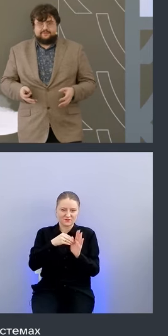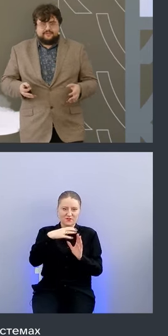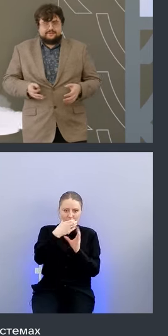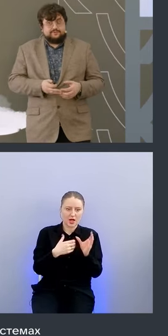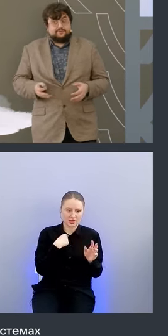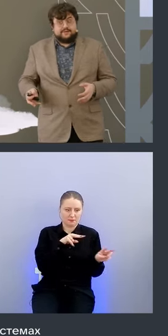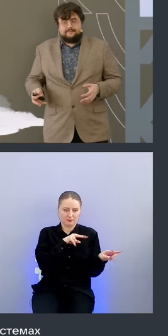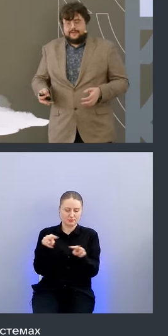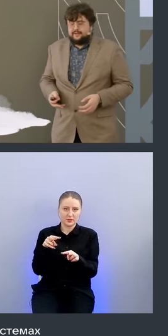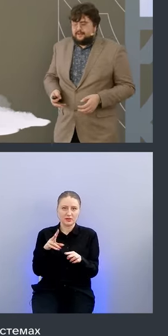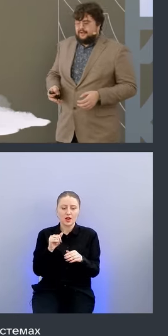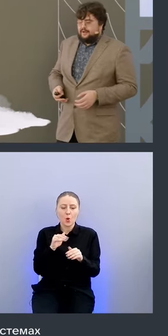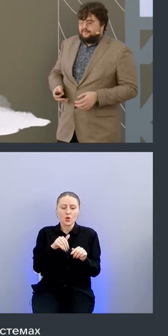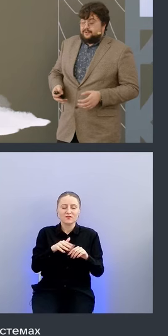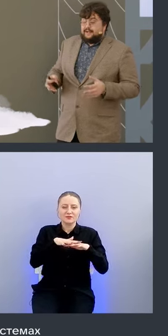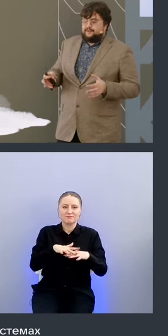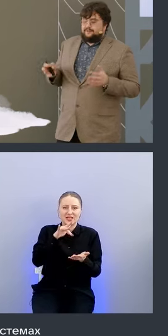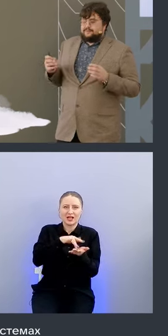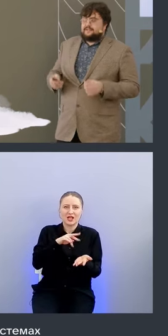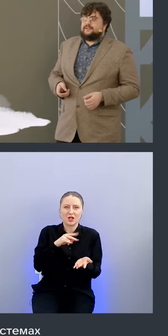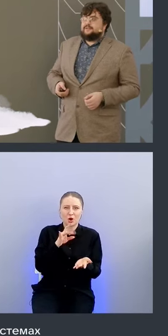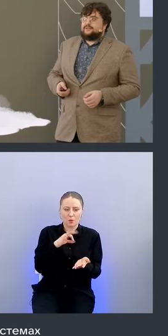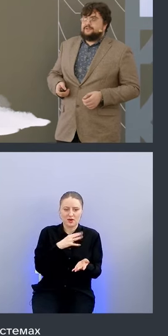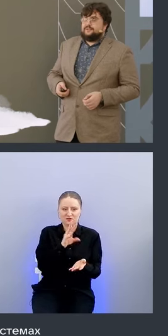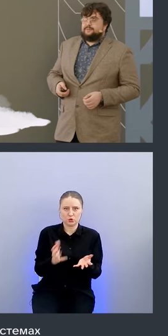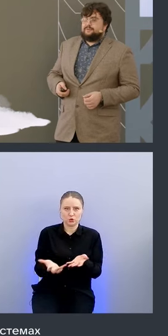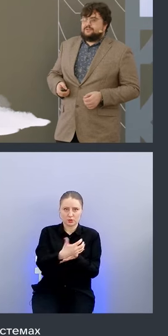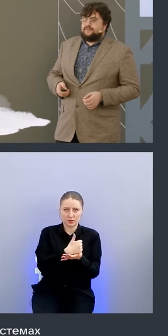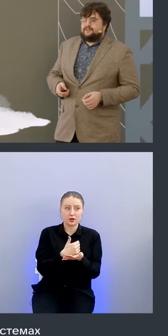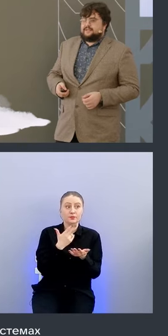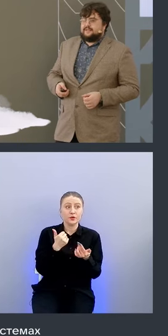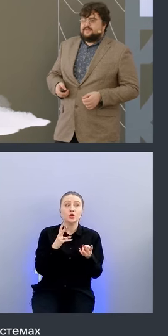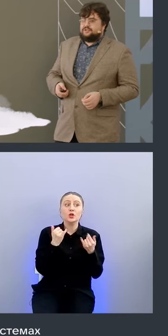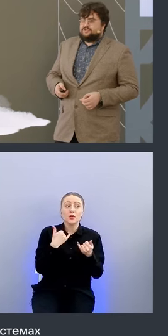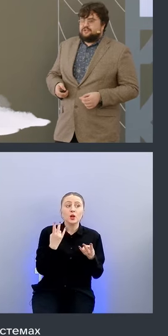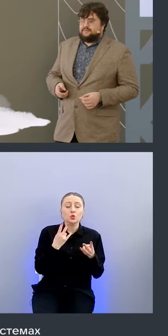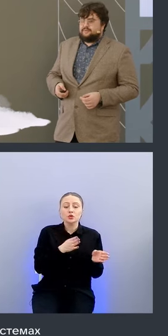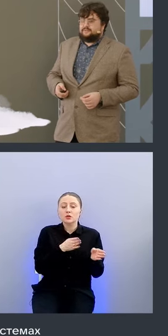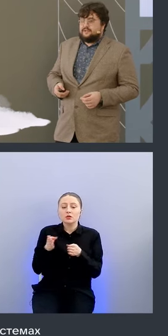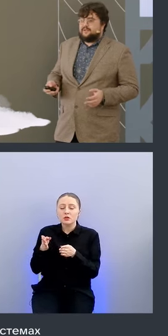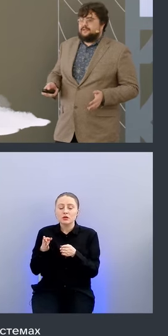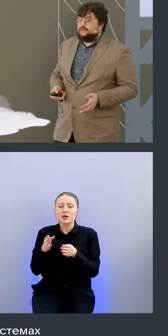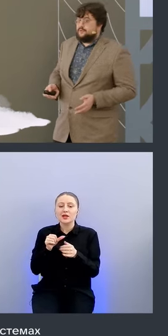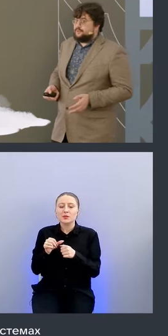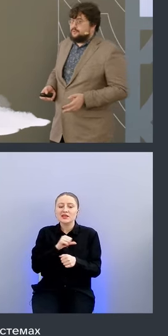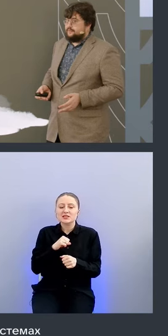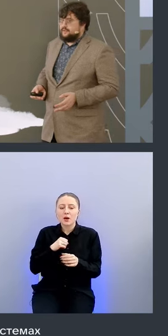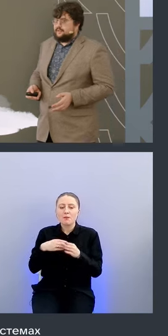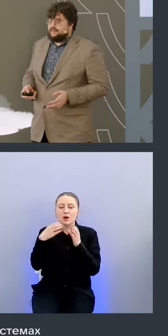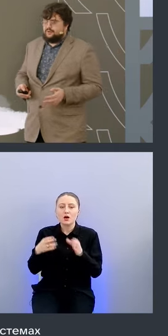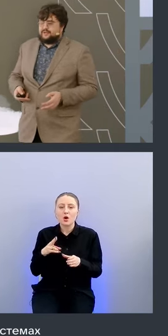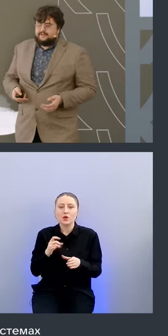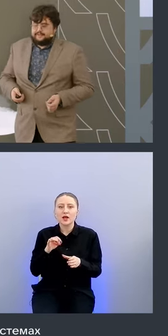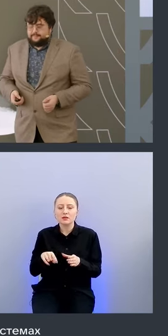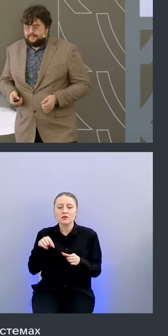есть это на уровне драмы все собираем вот да но нам захотел то есть но теперь нужно понимать какие же сами контейнеры у нас крутится в